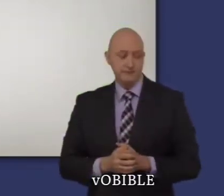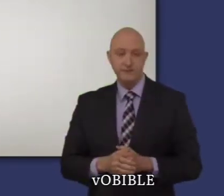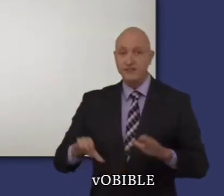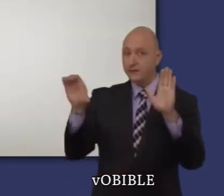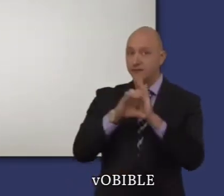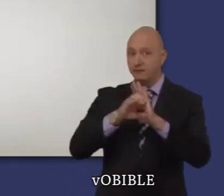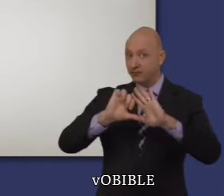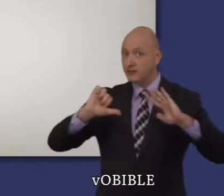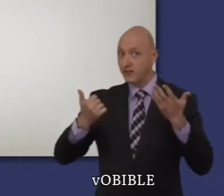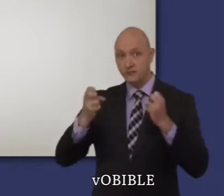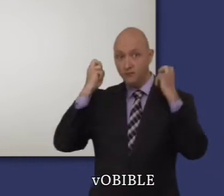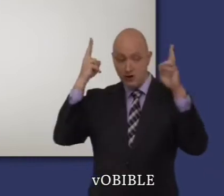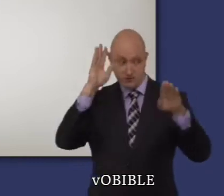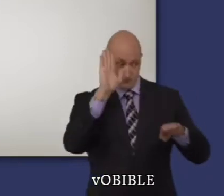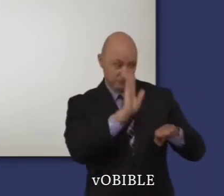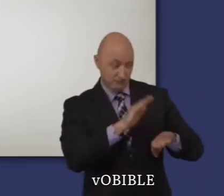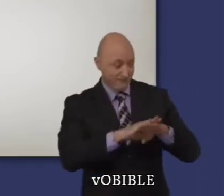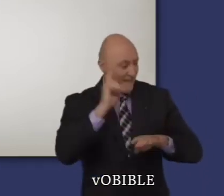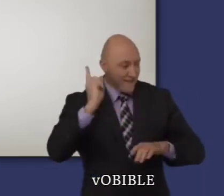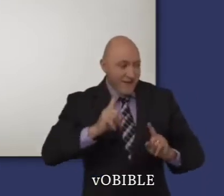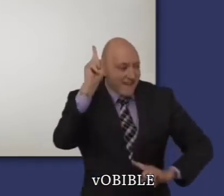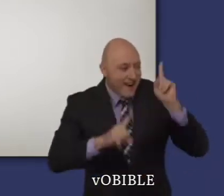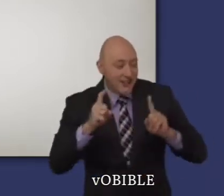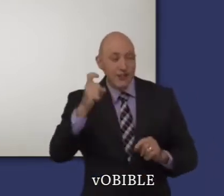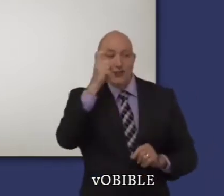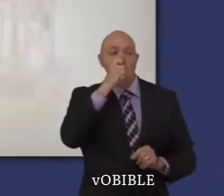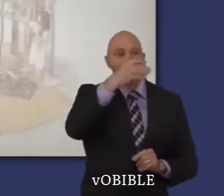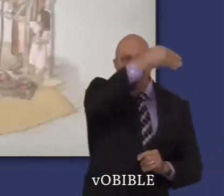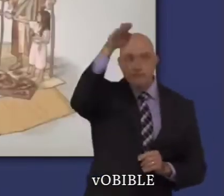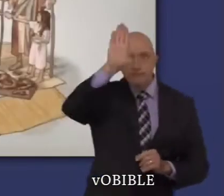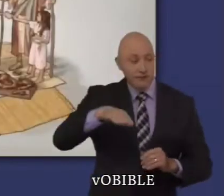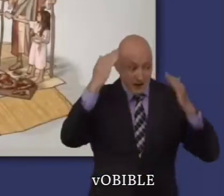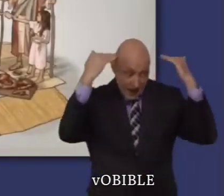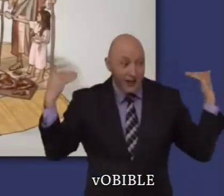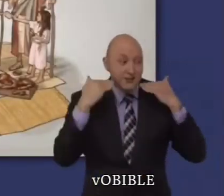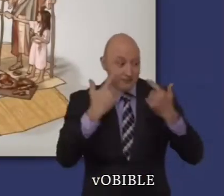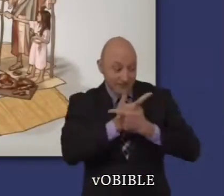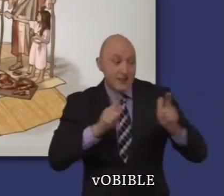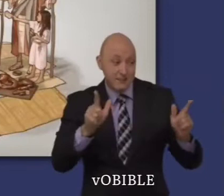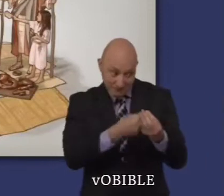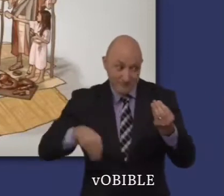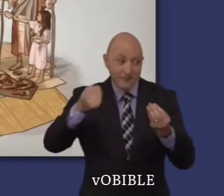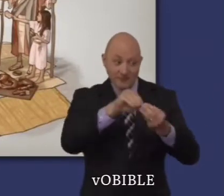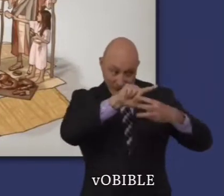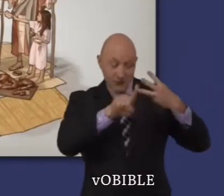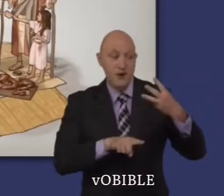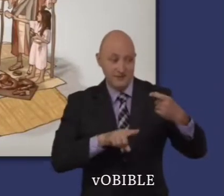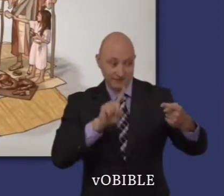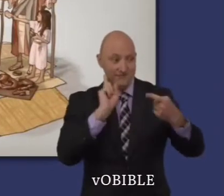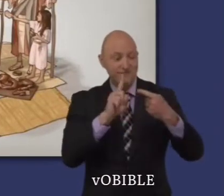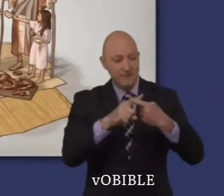Au chapitre 16, Moïse redit au peuple de Dieu qu'il doit célébrer la Pâque ainsi que les trois grandes fêtes,